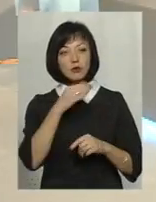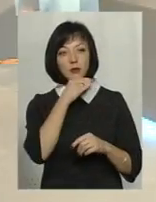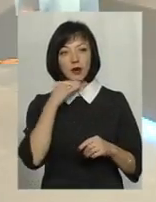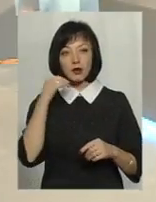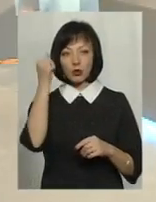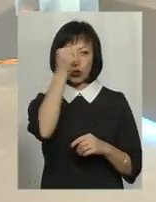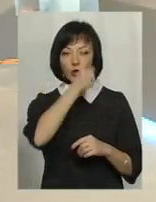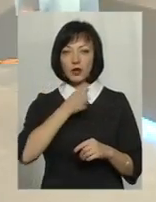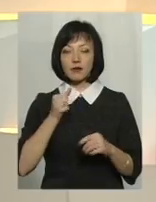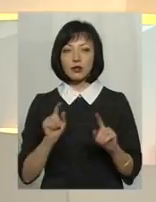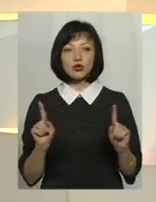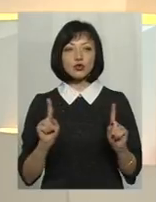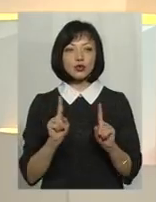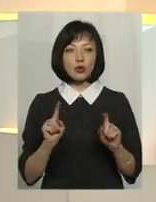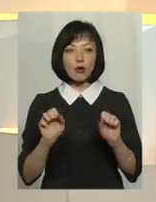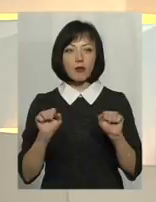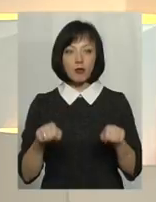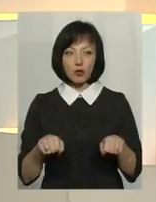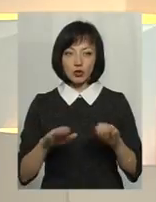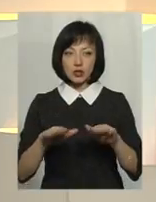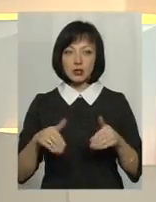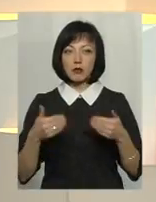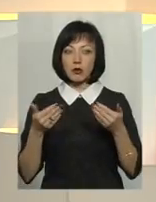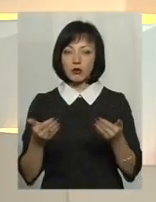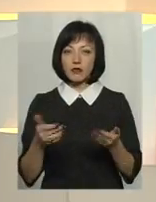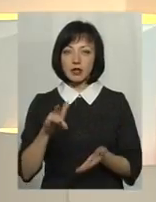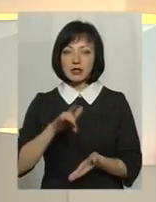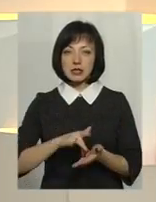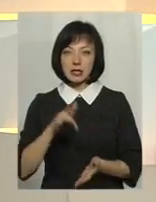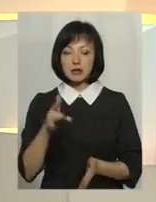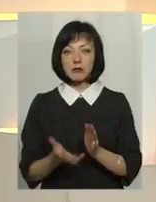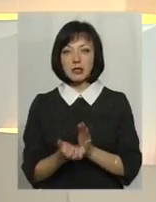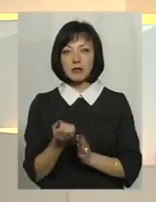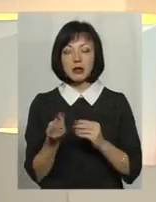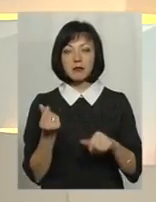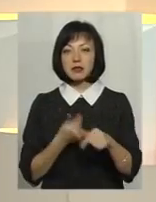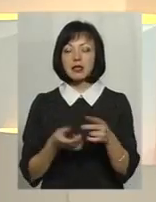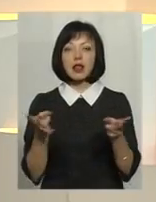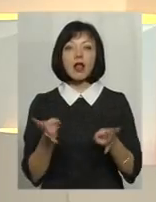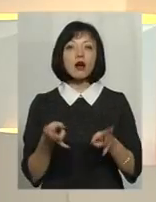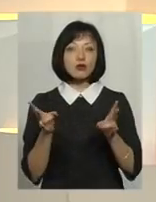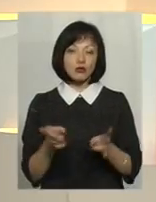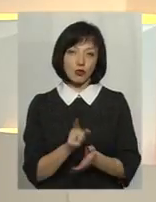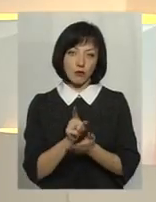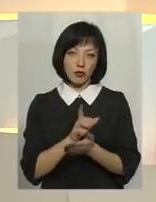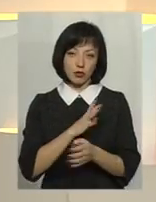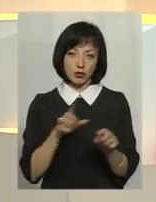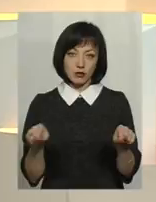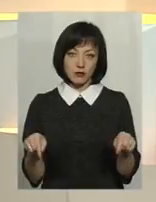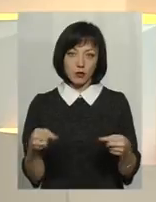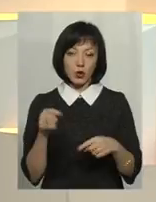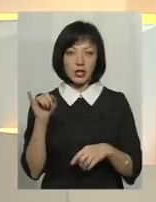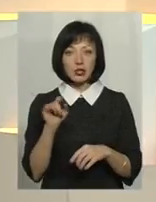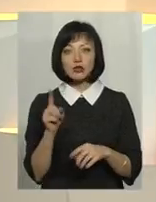років. Що може запропонувати центр підтримки бізнесу? Для чого він має бути створений? І